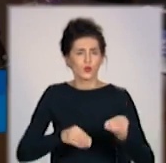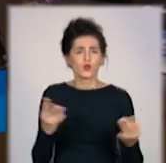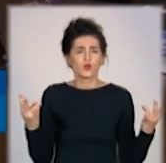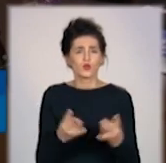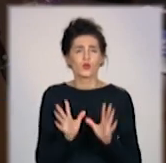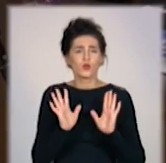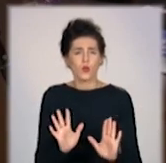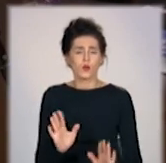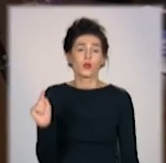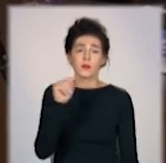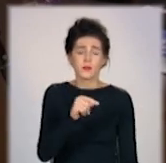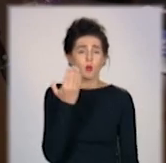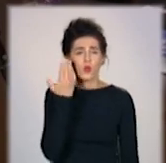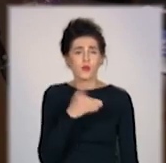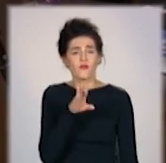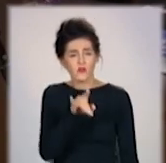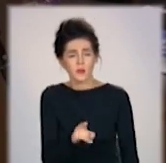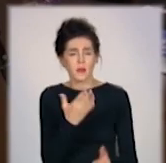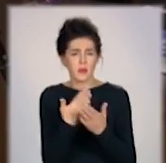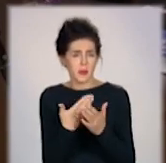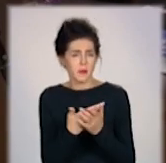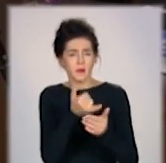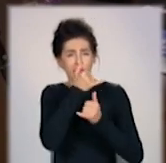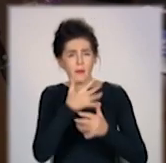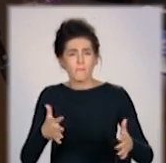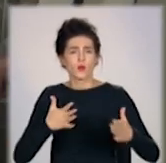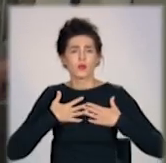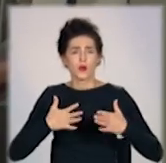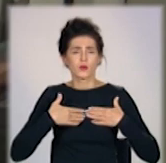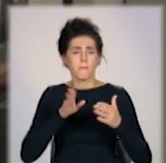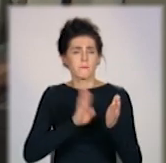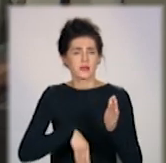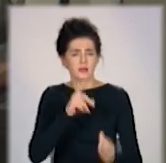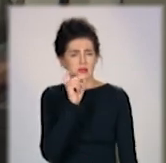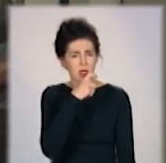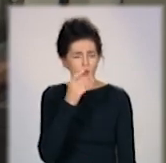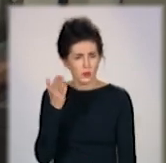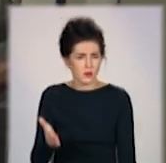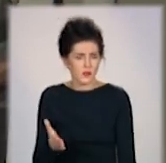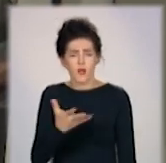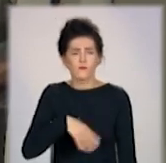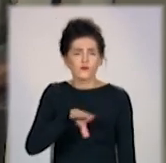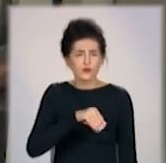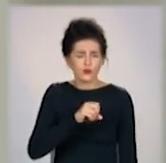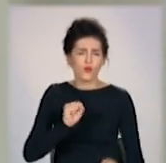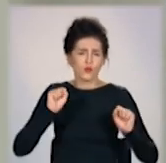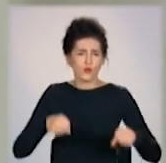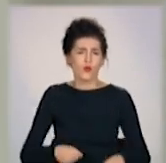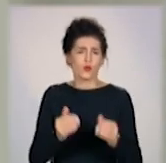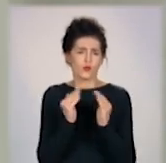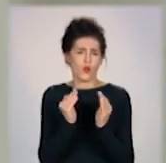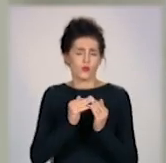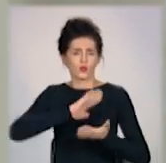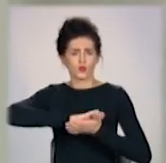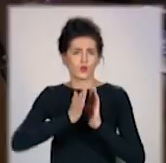тільки тоді, коли ви не можете дихати без кислорода. Практично все інше можна отримати в